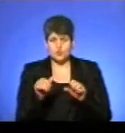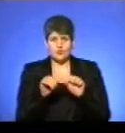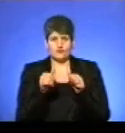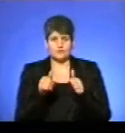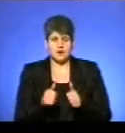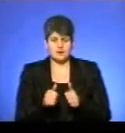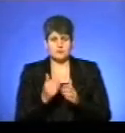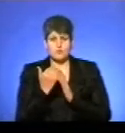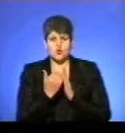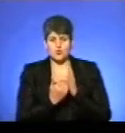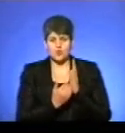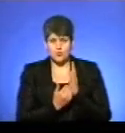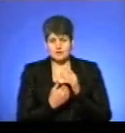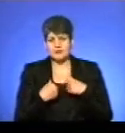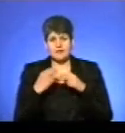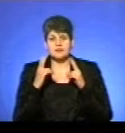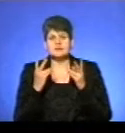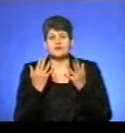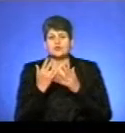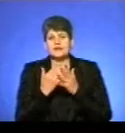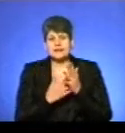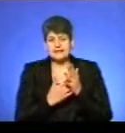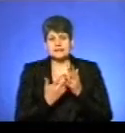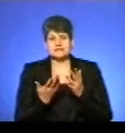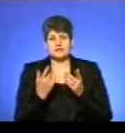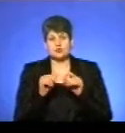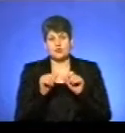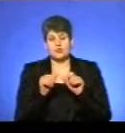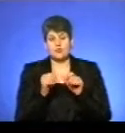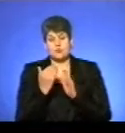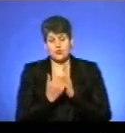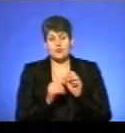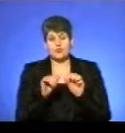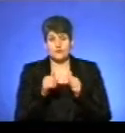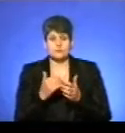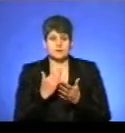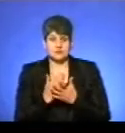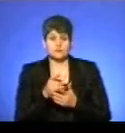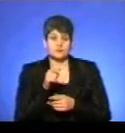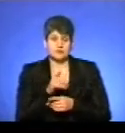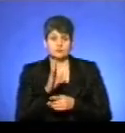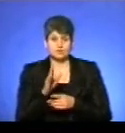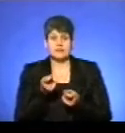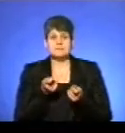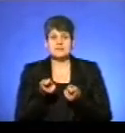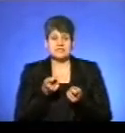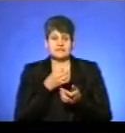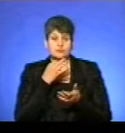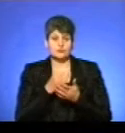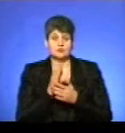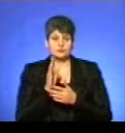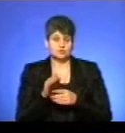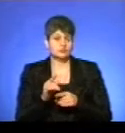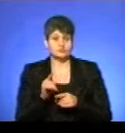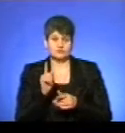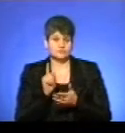Оформлялись протоколи, я не знаю, правда, кількість, але якщо протокол оформлений, то він тягне за собою адміністративну відповідальність в любому